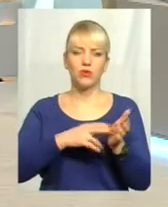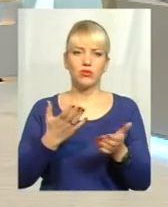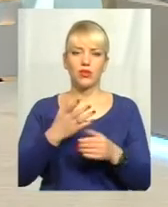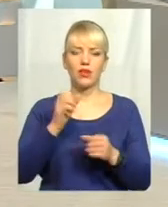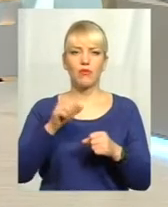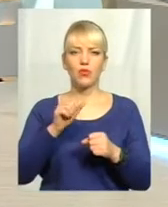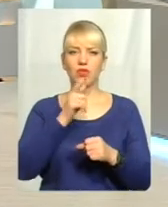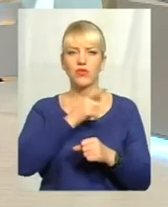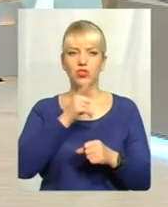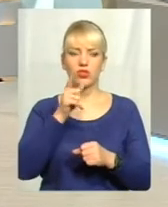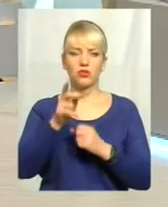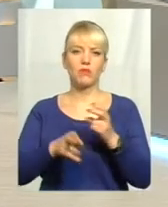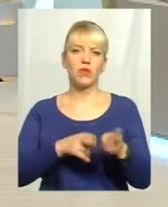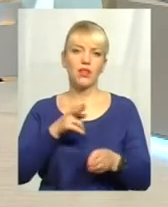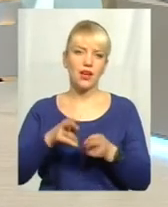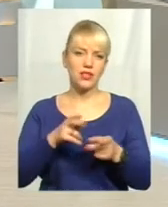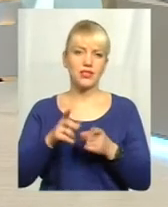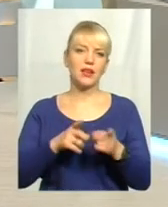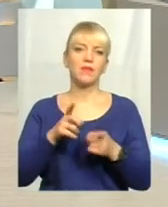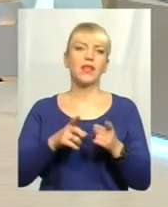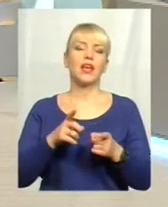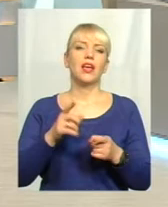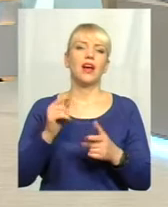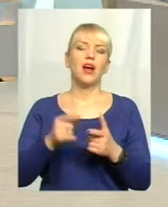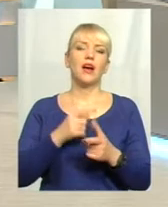міняється, так? До того ж, в принципі,